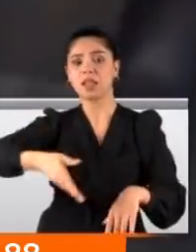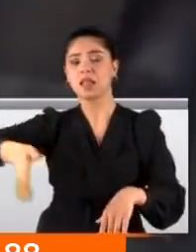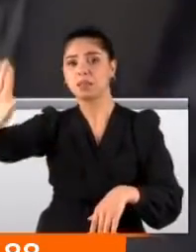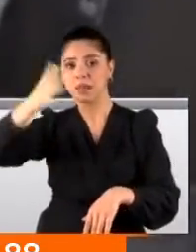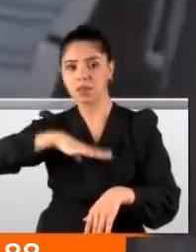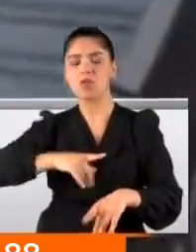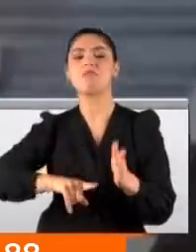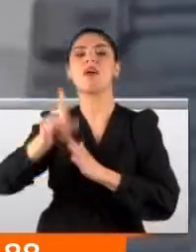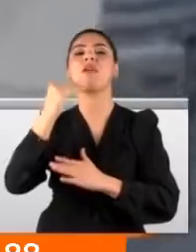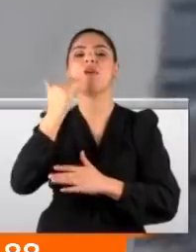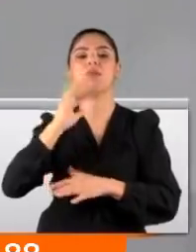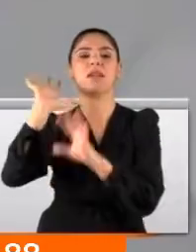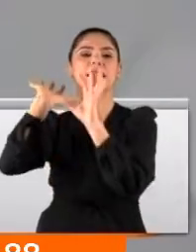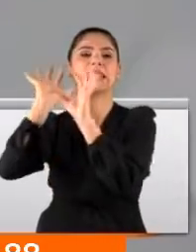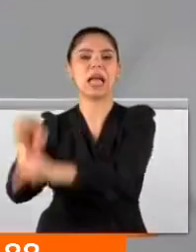başaramadılar.